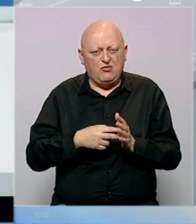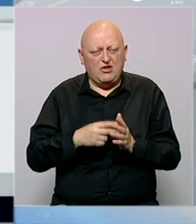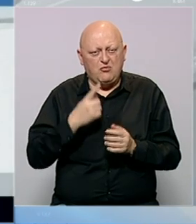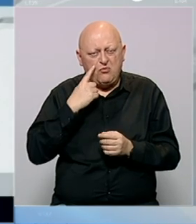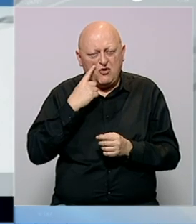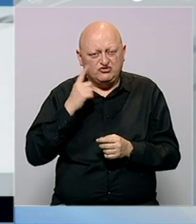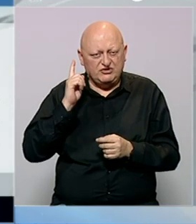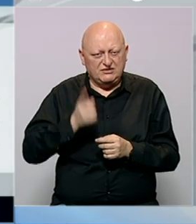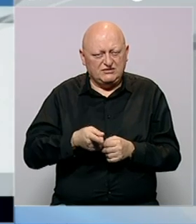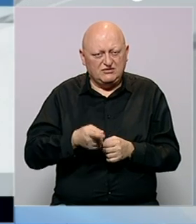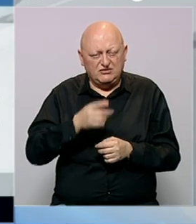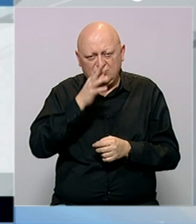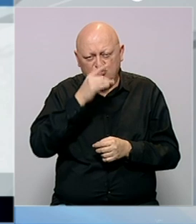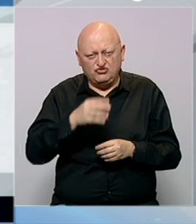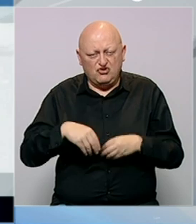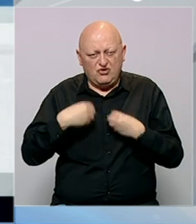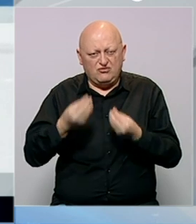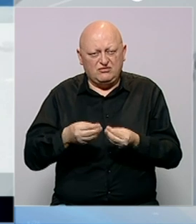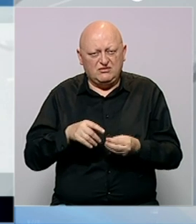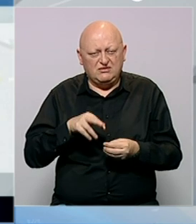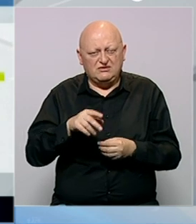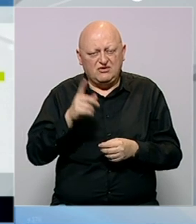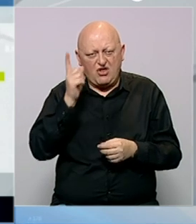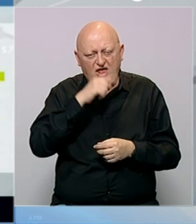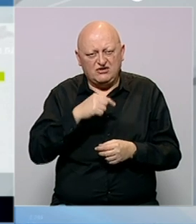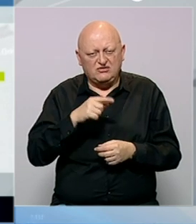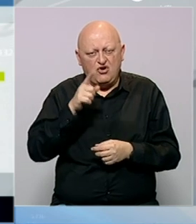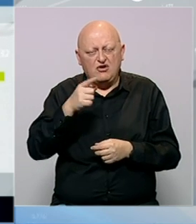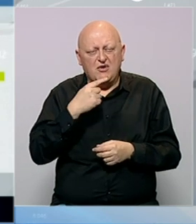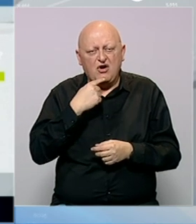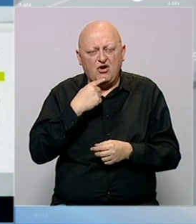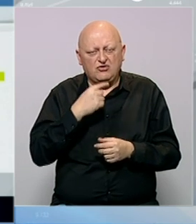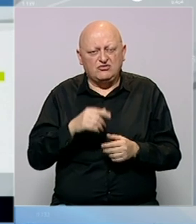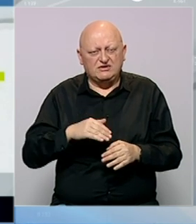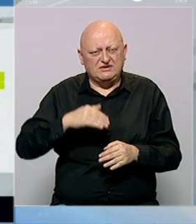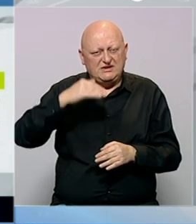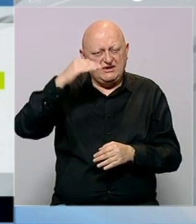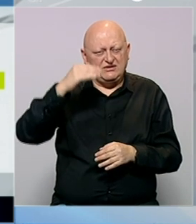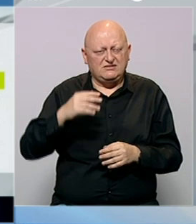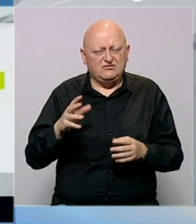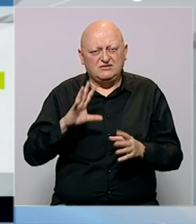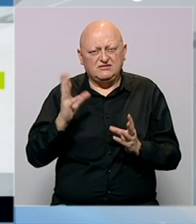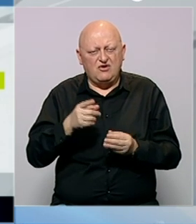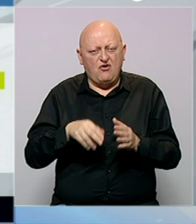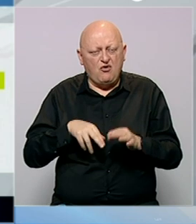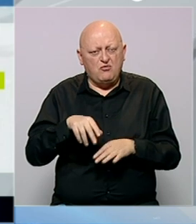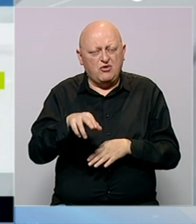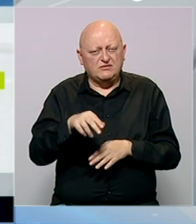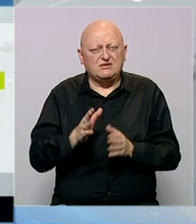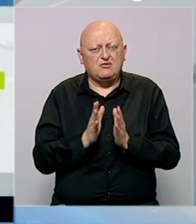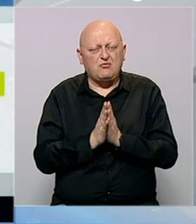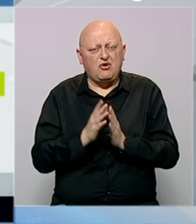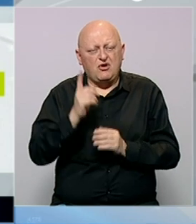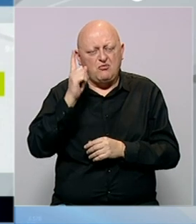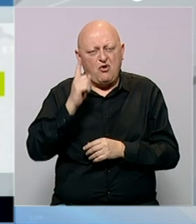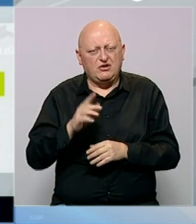pokušala natjerati da tako ružno pričam i iznosim toliko laži o onima sa kojima sam rastao, sazrijevao i sve ovo prolazio, molio bih